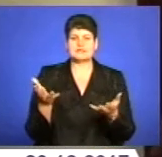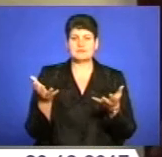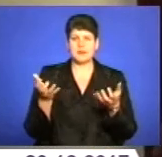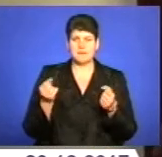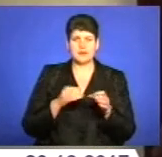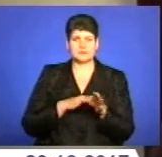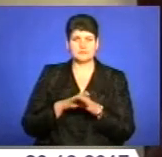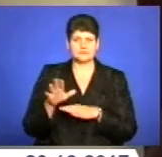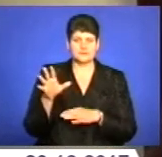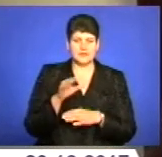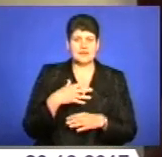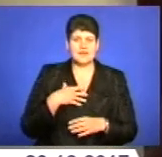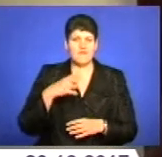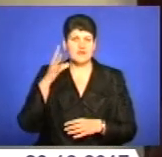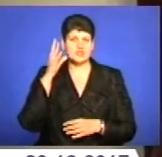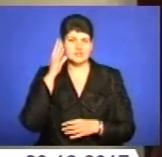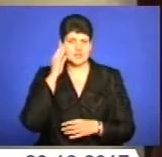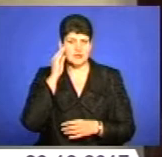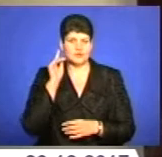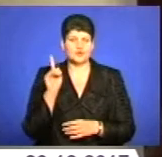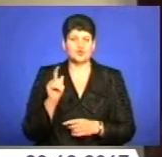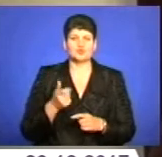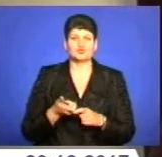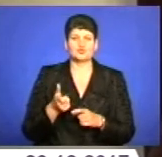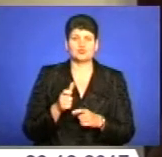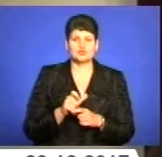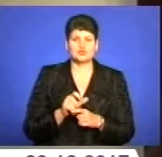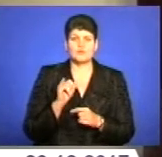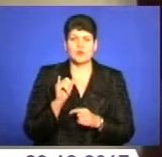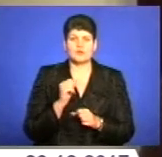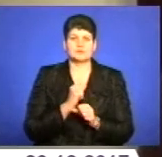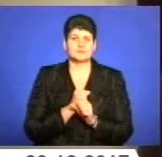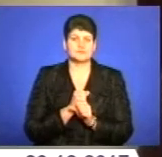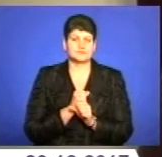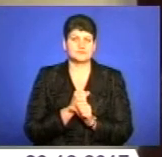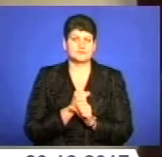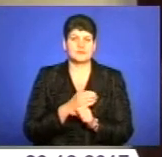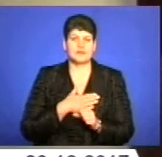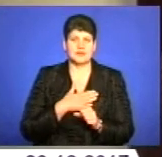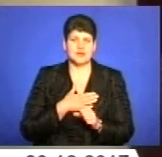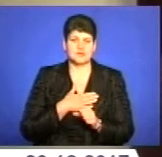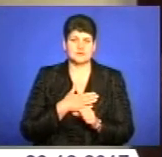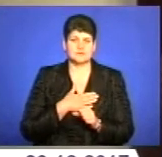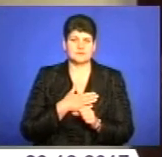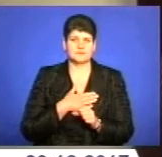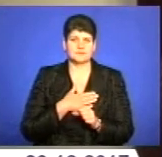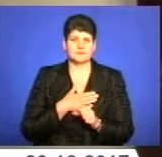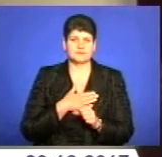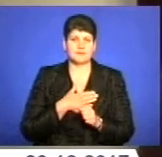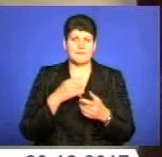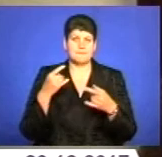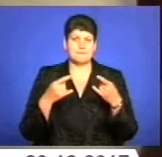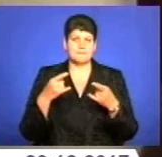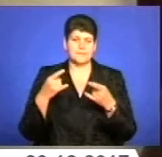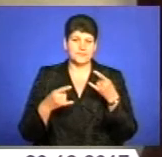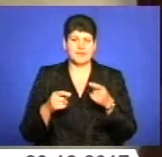і повністю. Тобто, я вважаю, що дуже погано спрацьовує наша медіа саме на країнах,